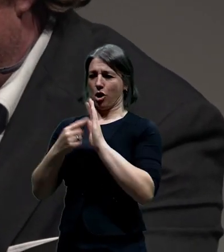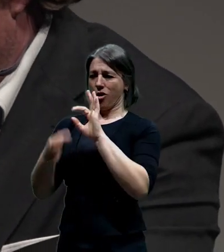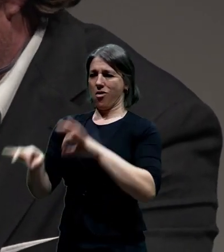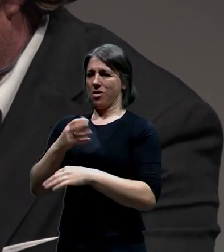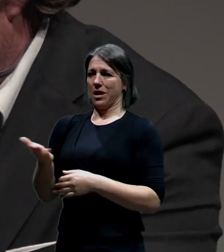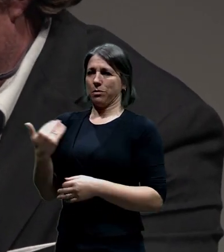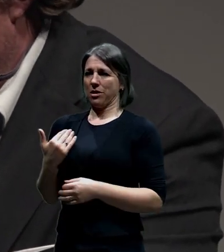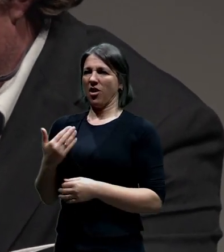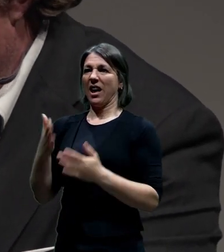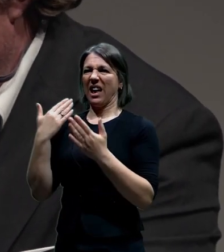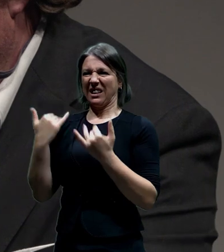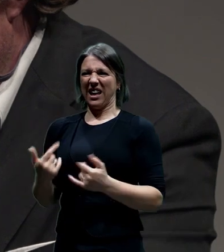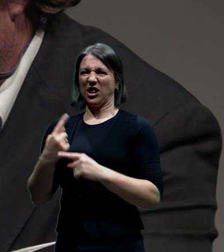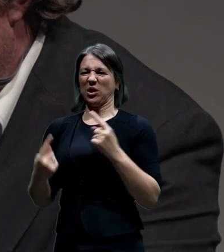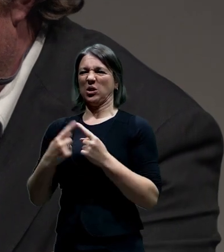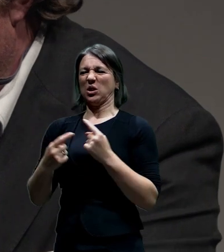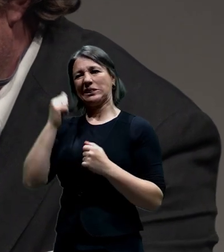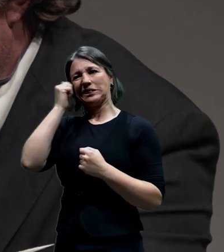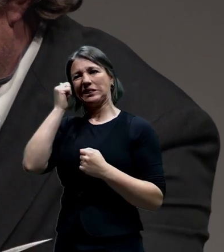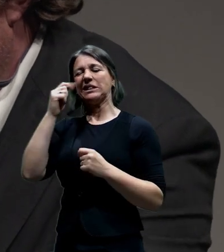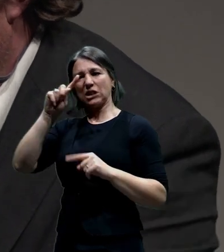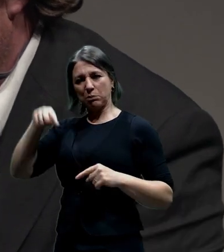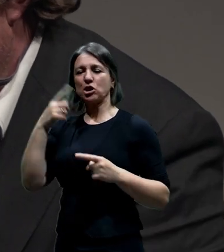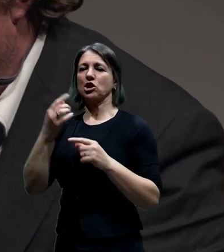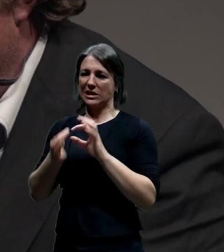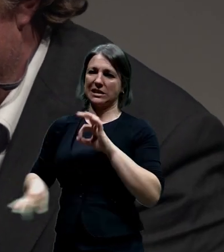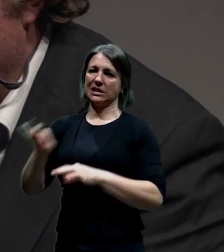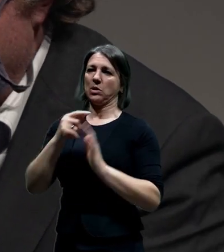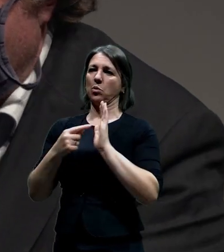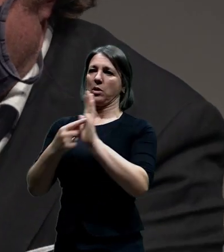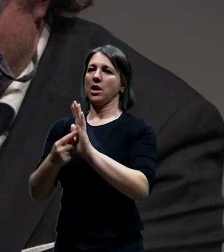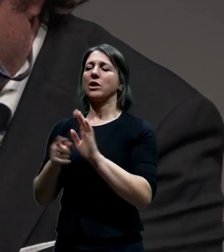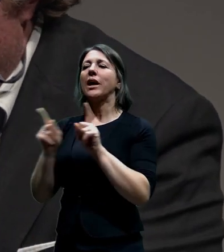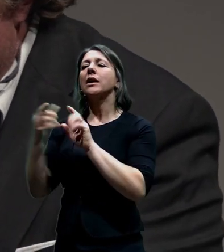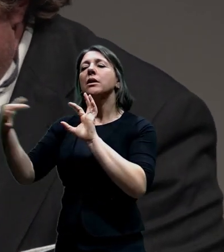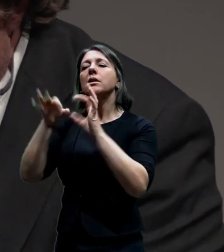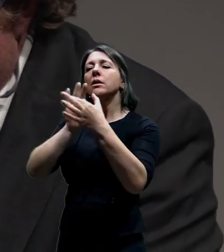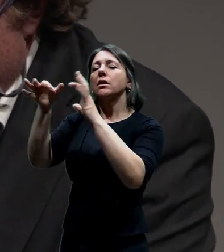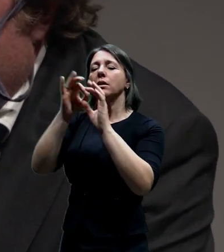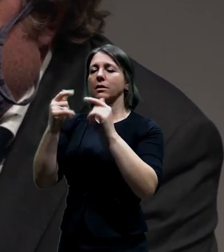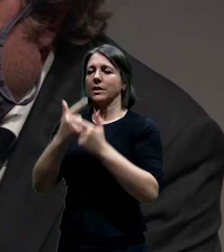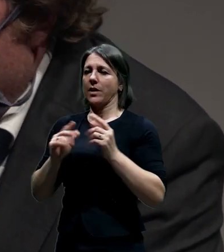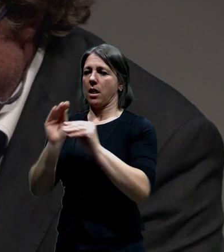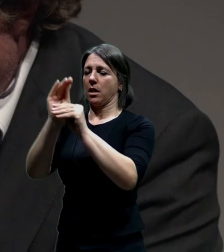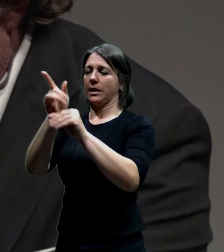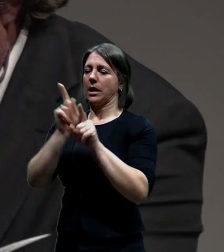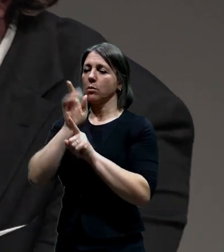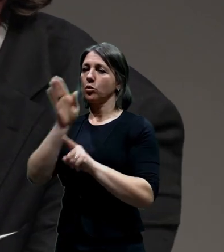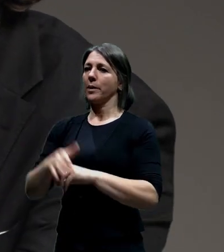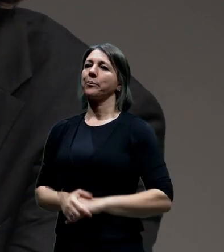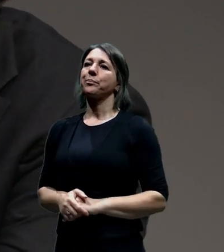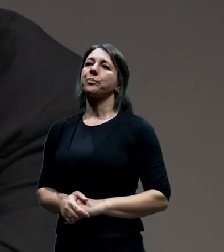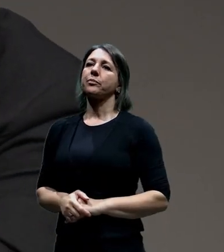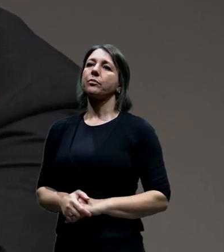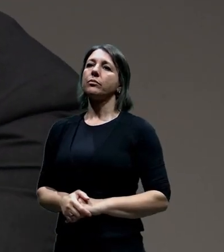což se ukazuje teď trošku chyba. Příště se poučíme a ukážeme i ten kontext. A tahle práce, která není jenom tady,